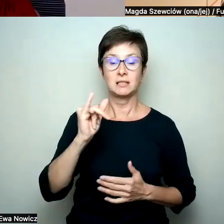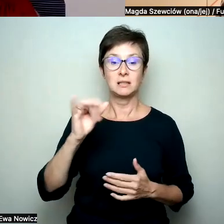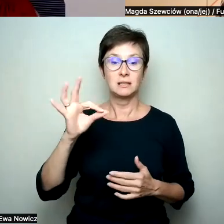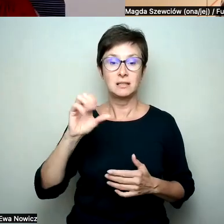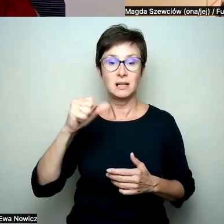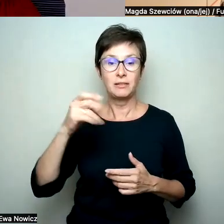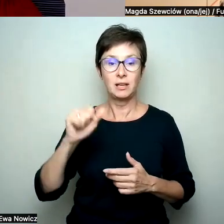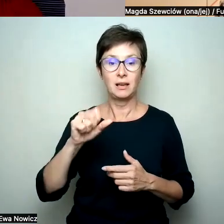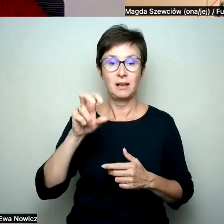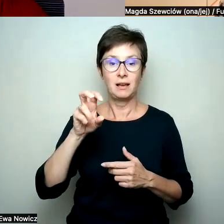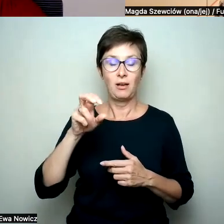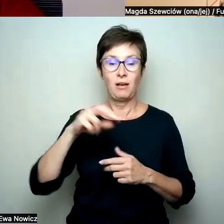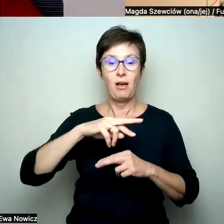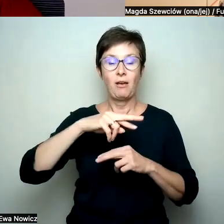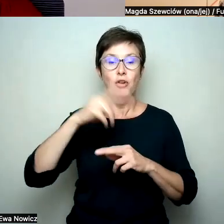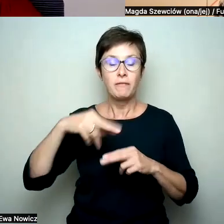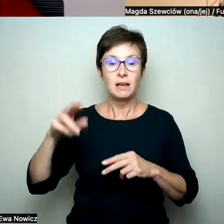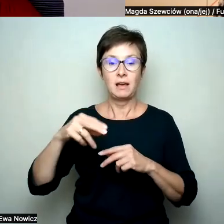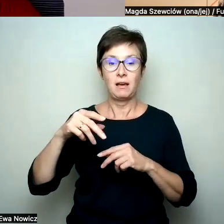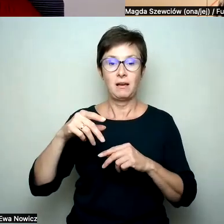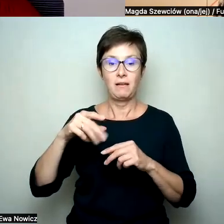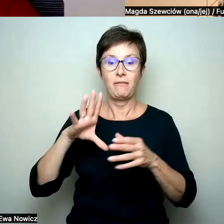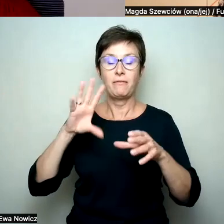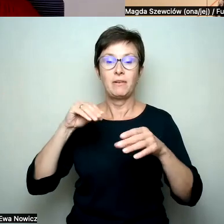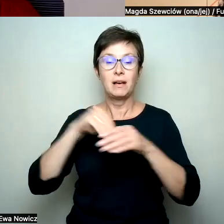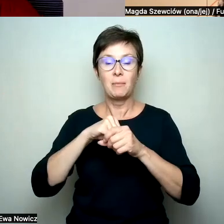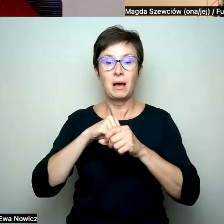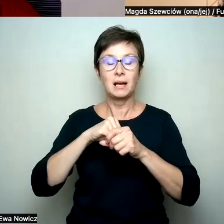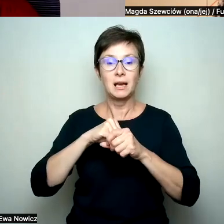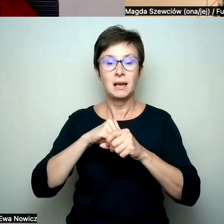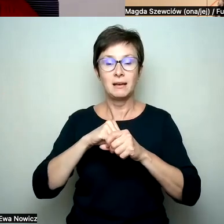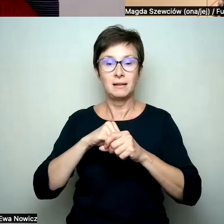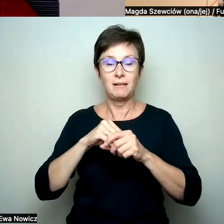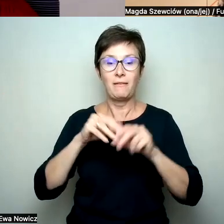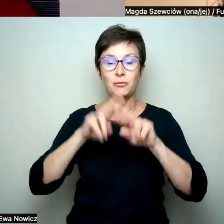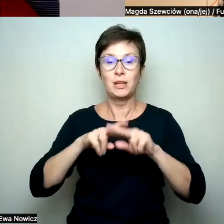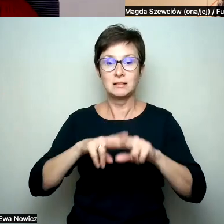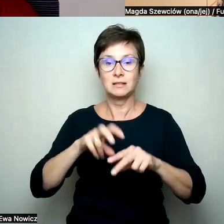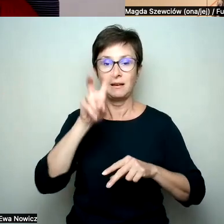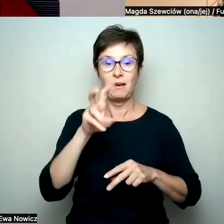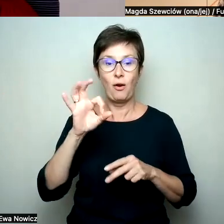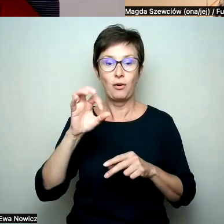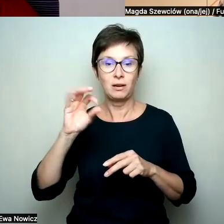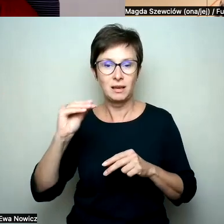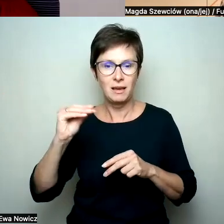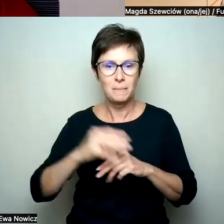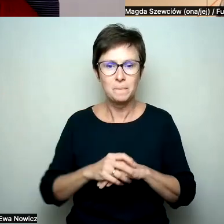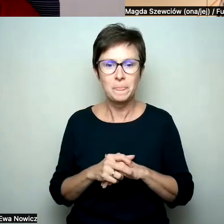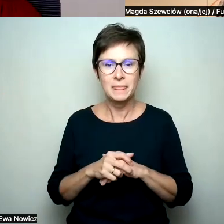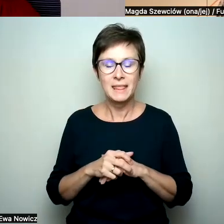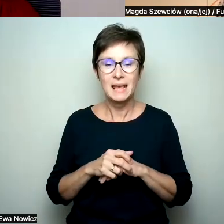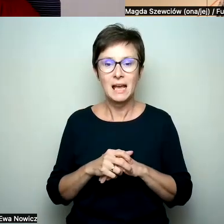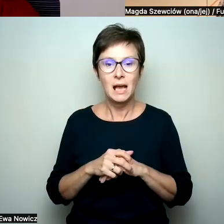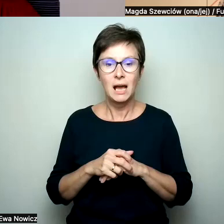WIE, Liechtenstein i Norwegię w ramach funduszu EOG. Patrzę tutaj, żeby się nie pomylić. To jest bardzo ważne. Inna rzecz, tutaj